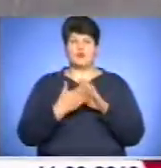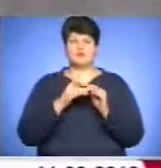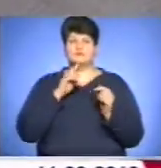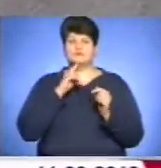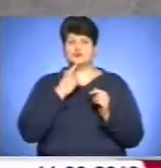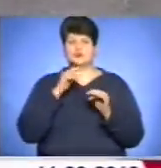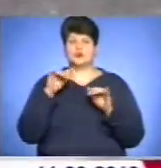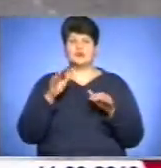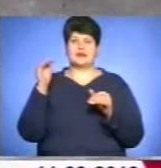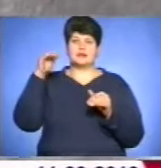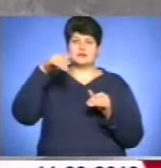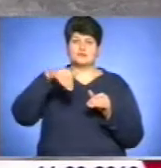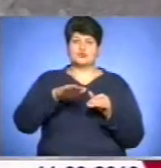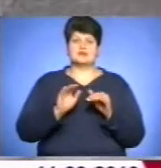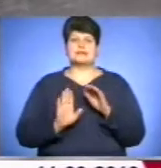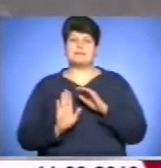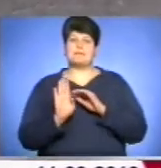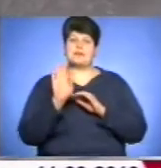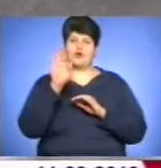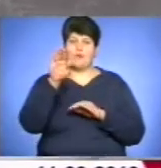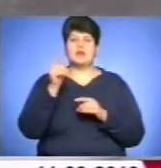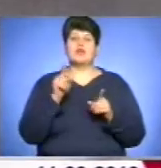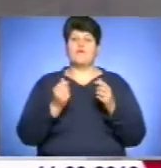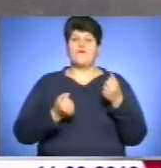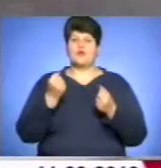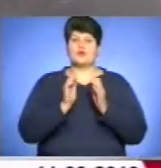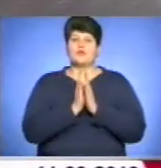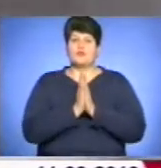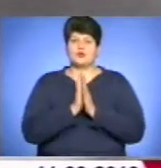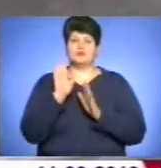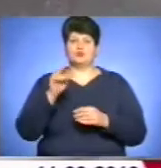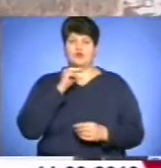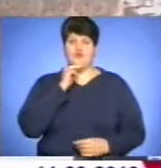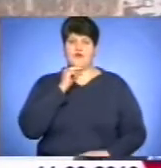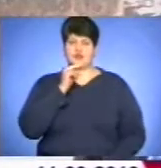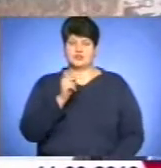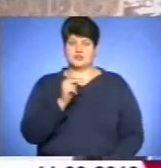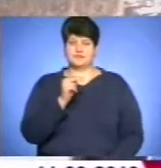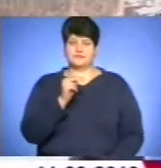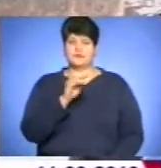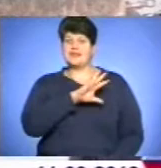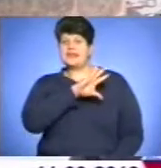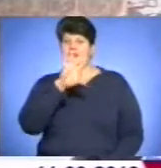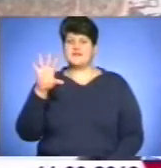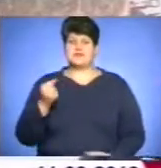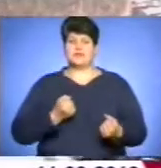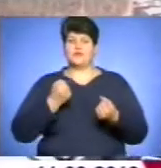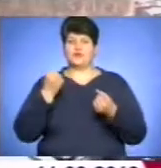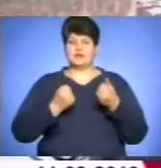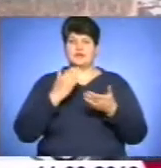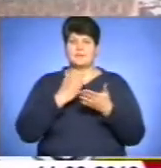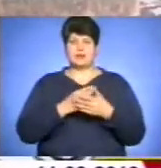на спусках і підйомах, тож водіїв все ж закликають бути уважнішими. Так як не всі водії користуються